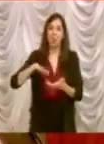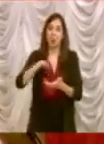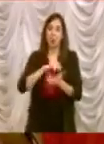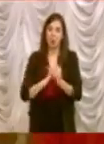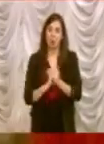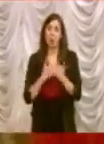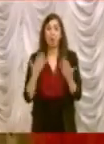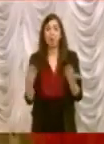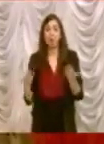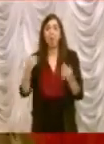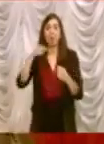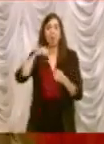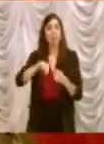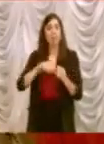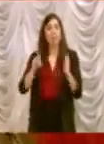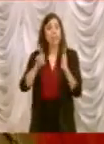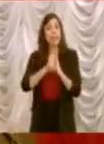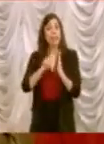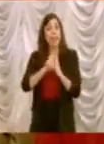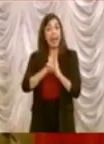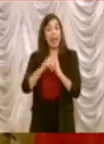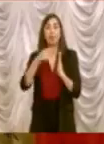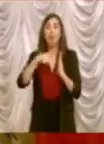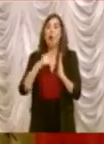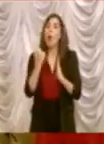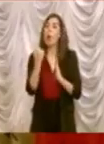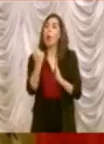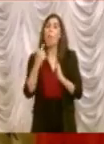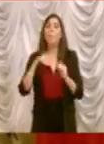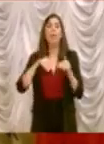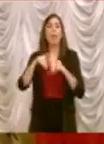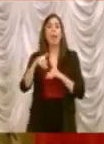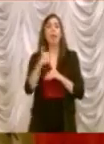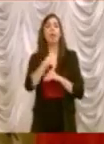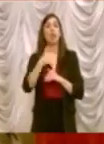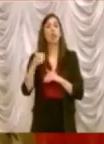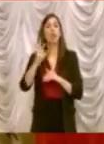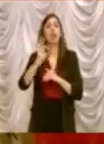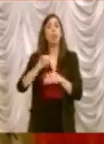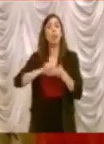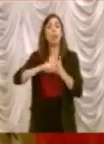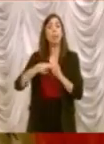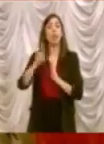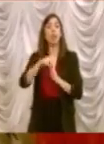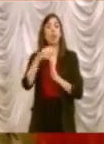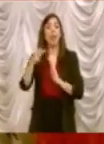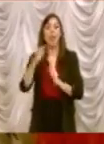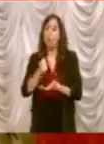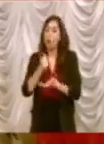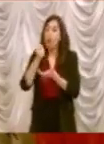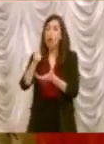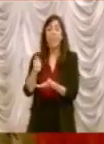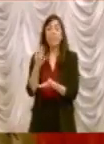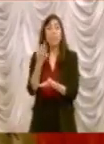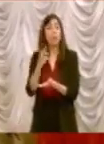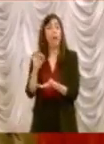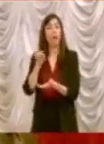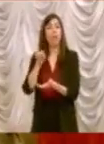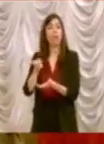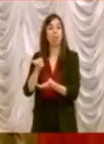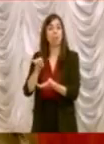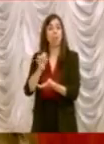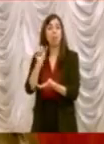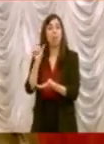destinato in questo provvedimento un miliardo centocinquanta milioni di euro in modo specifico per